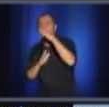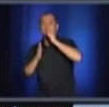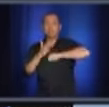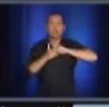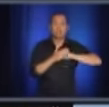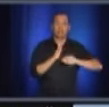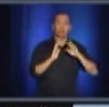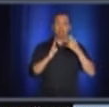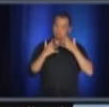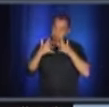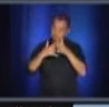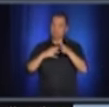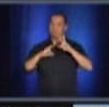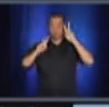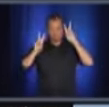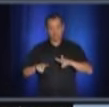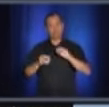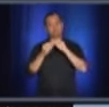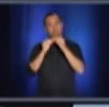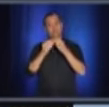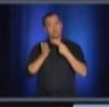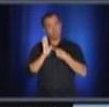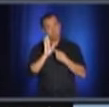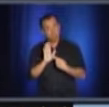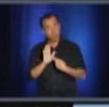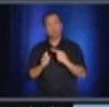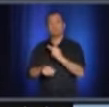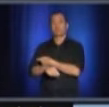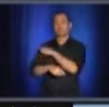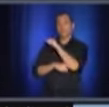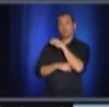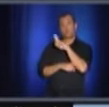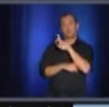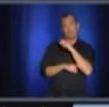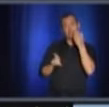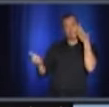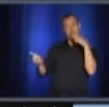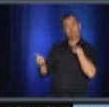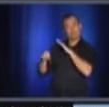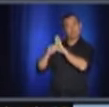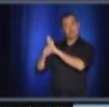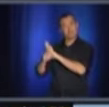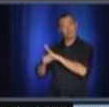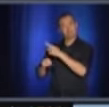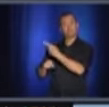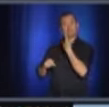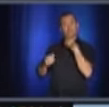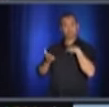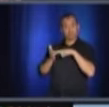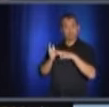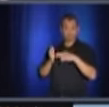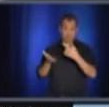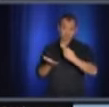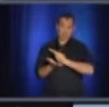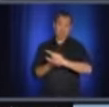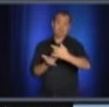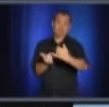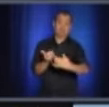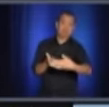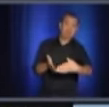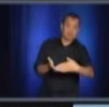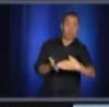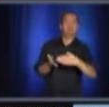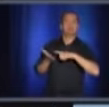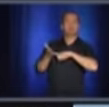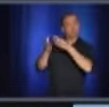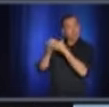son équipe savent que je leur mets beaucoup de pression. On m dit qu'à la fin de la semaine, ça devait être réglé. Alors, on aura peut-être été à peu près une semaine